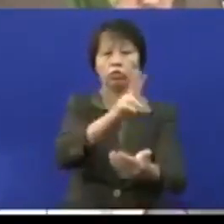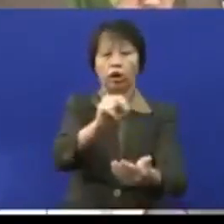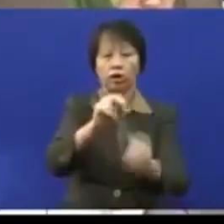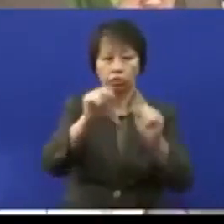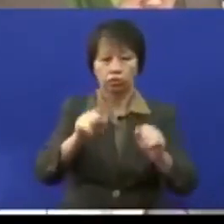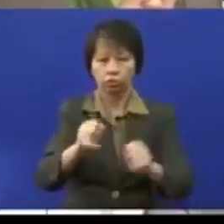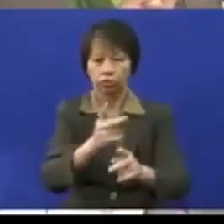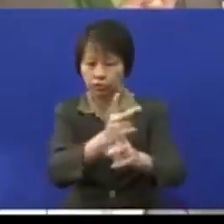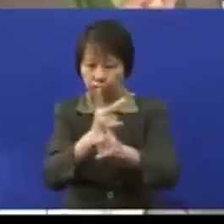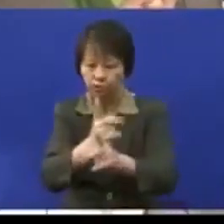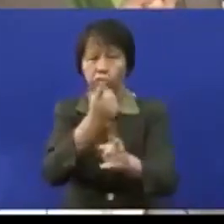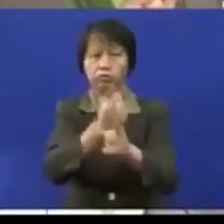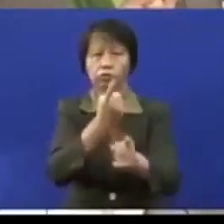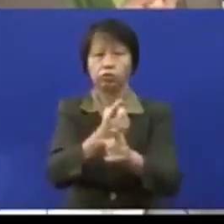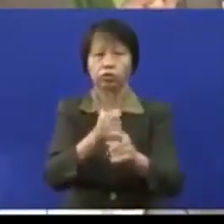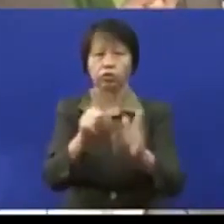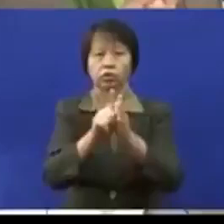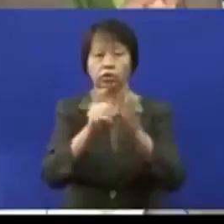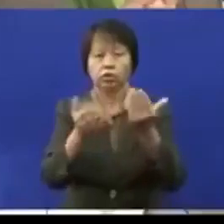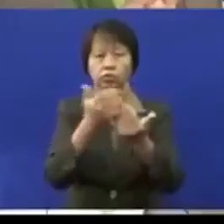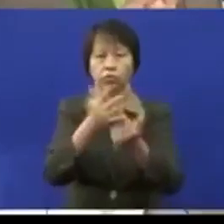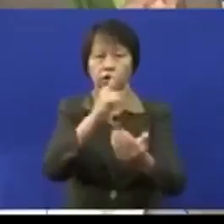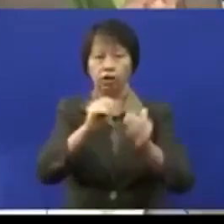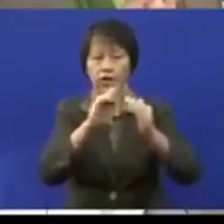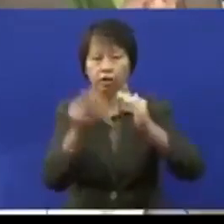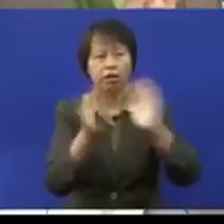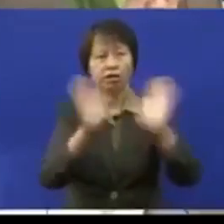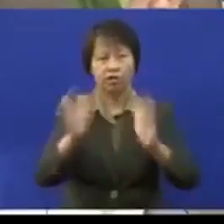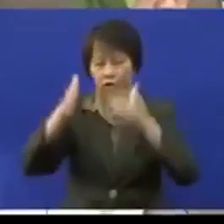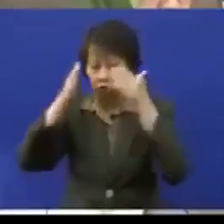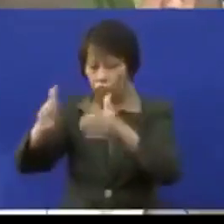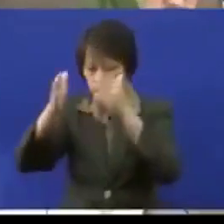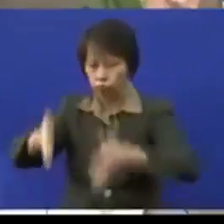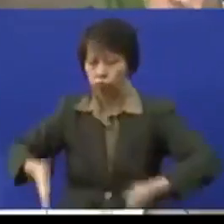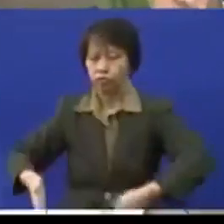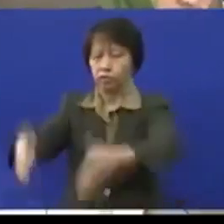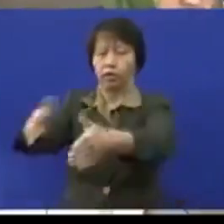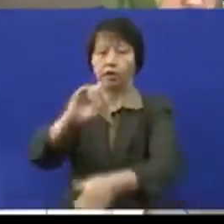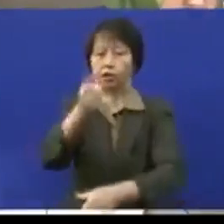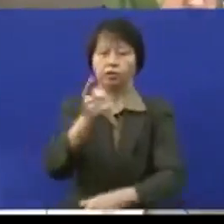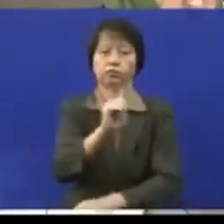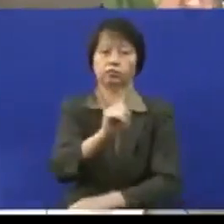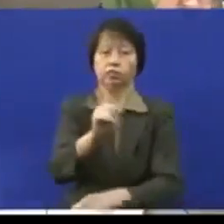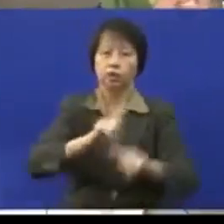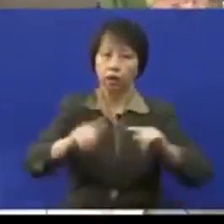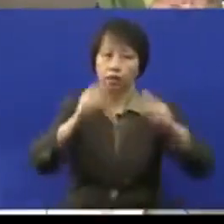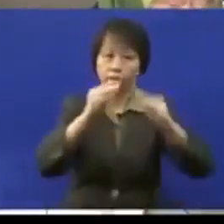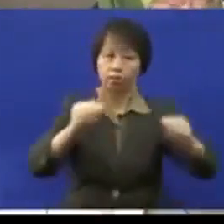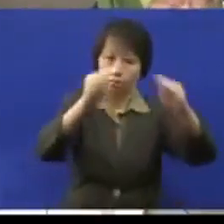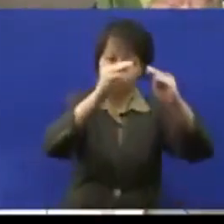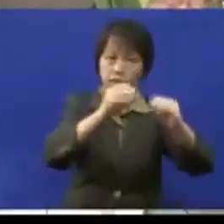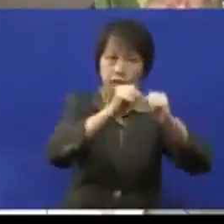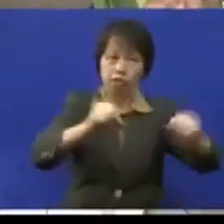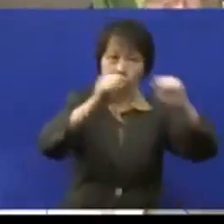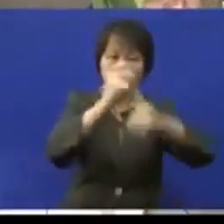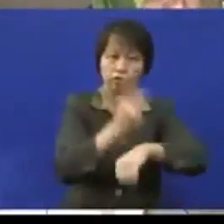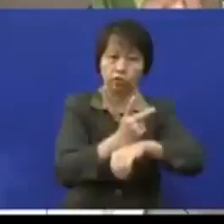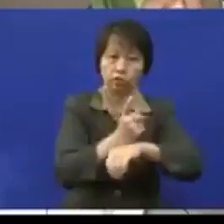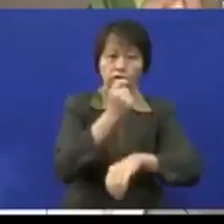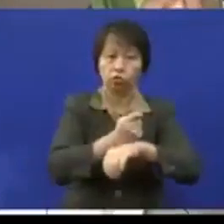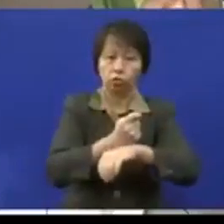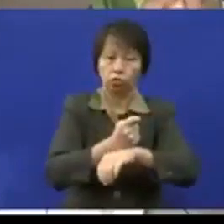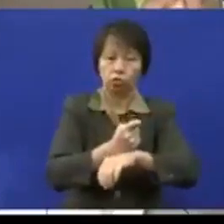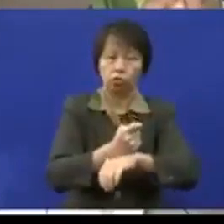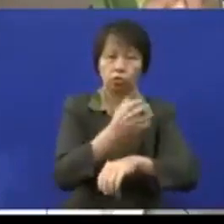sebaik mungkin kemudahan awam ini jangan kita fikir hanya jalan raya hanya pengawatan awam tetapi masjid surau kuil tokong